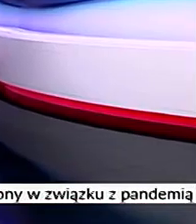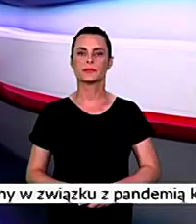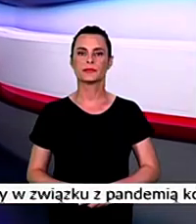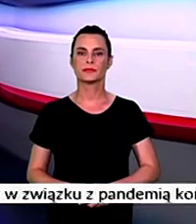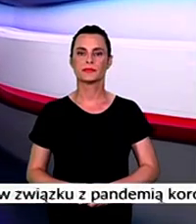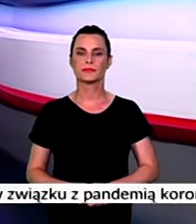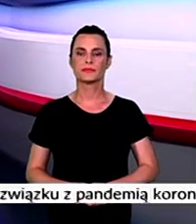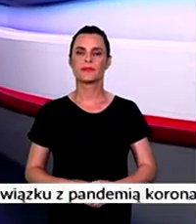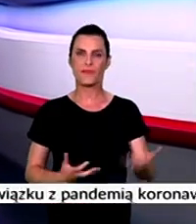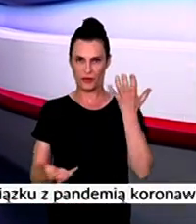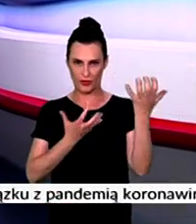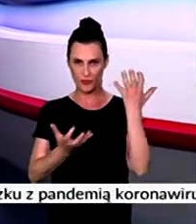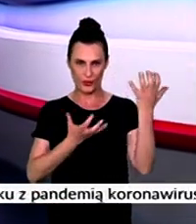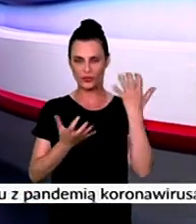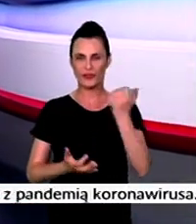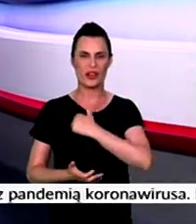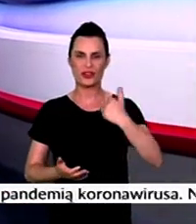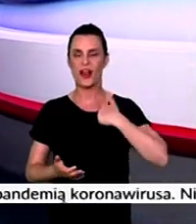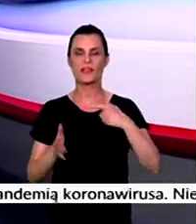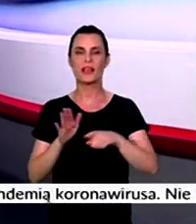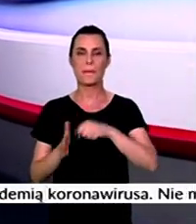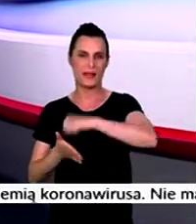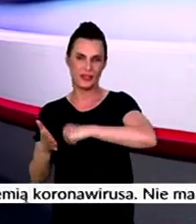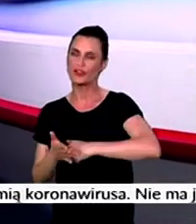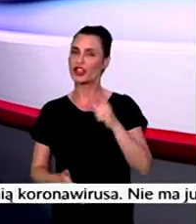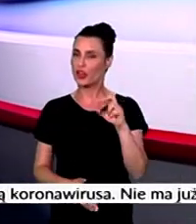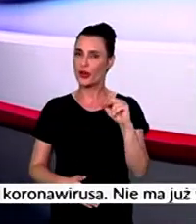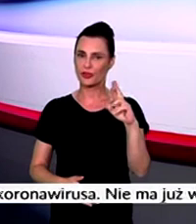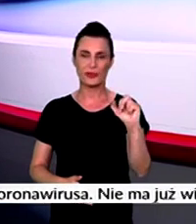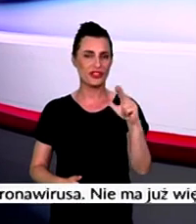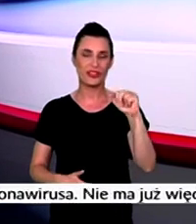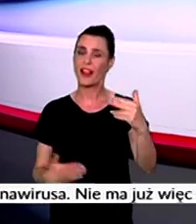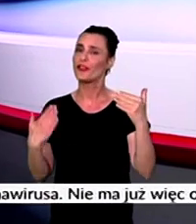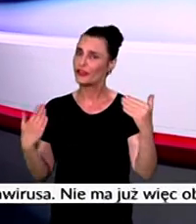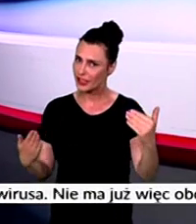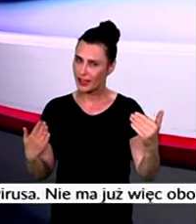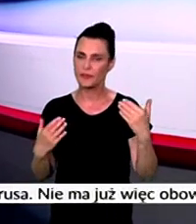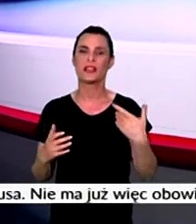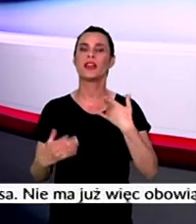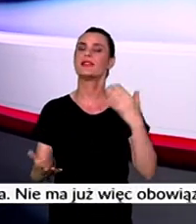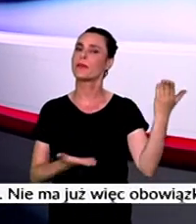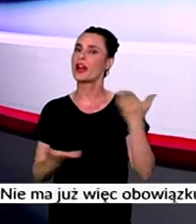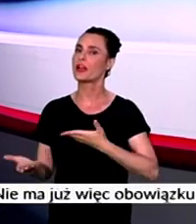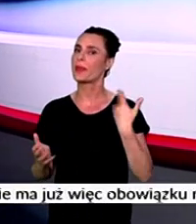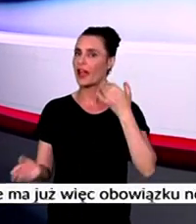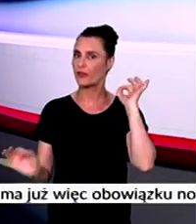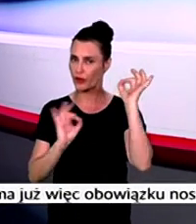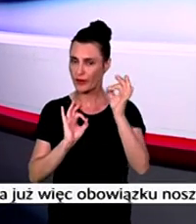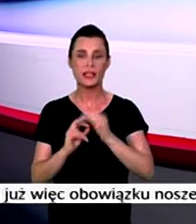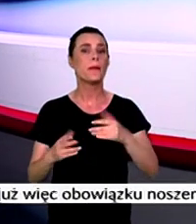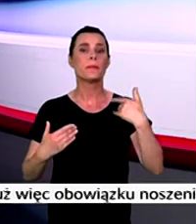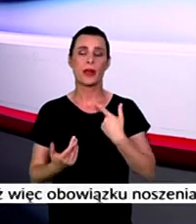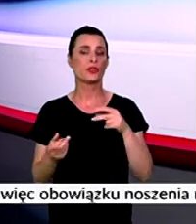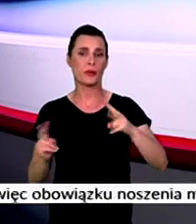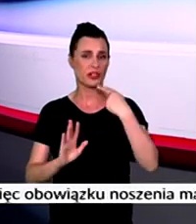Kurier Warszawy i Mazowsza, Grzegorz Miśtal, witam i zapraszam na podsumowanie najważniejszych wydarzeń w stolicy i regionie. Program